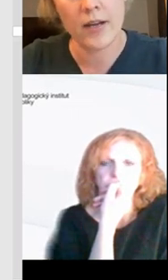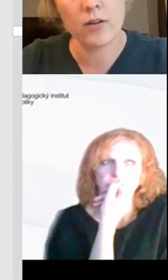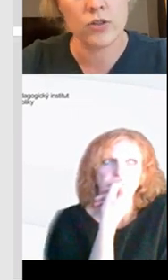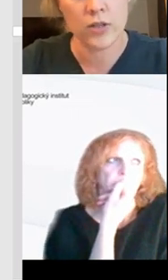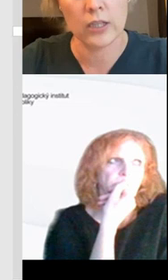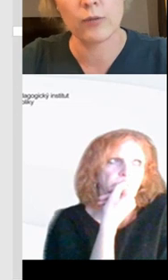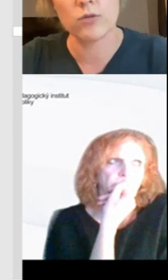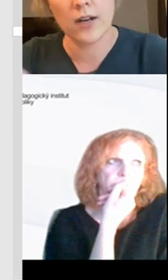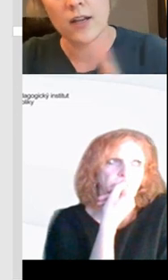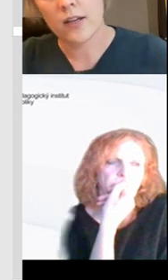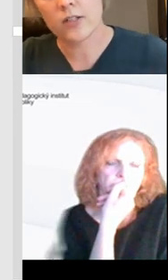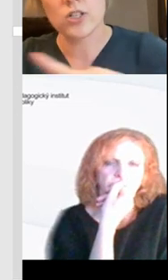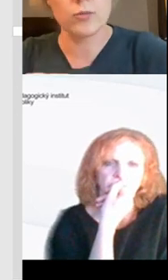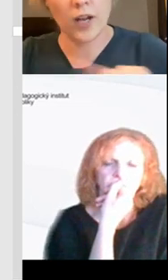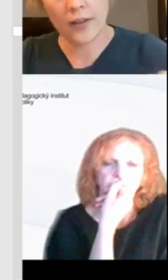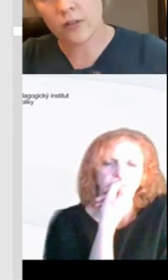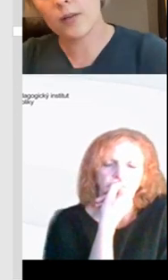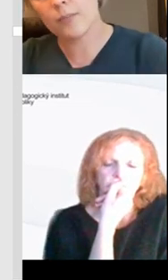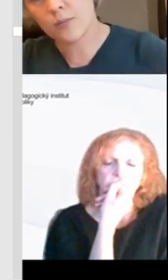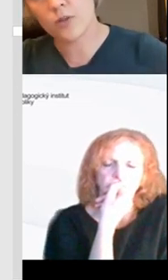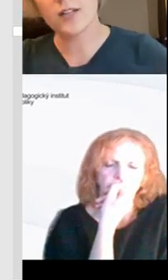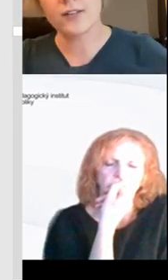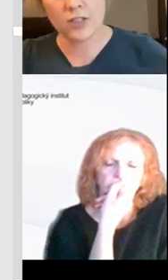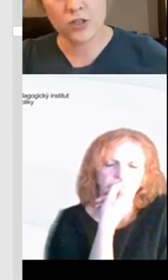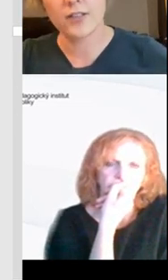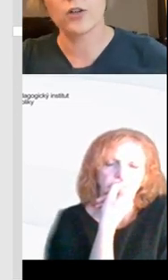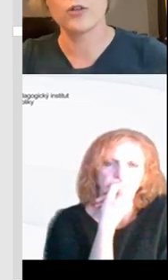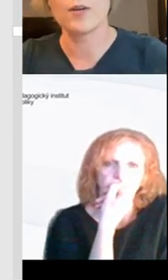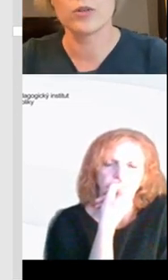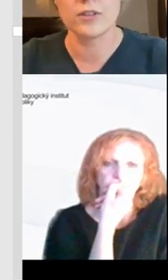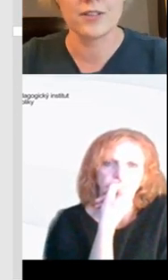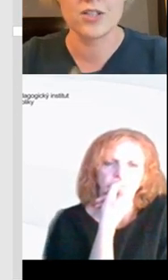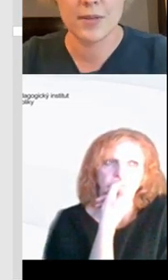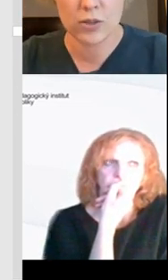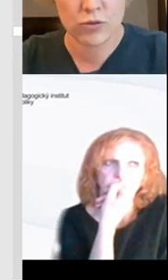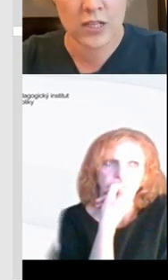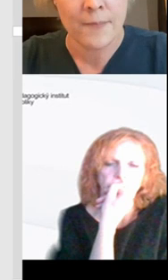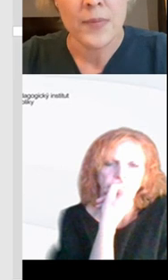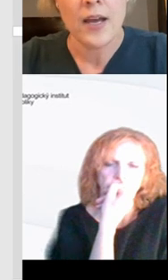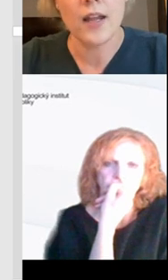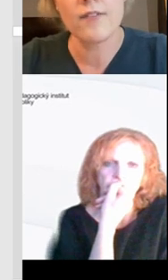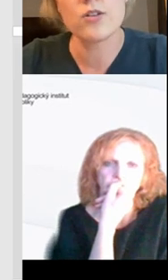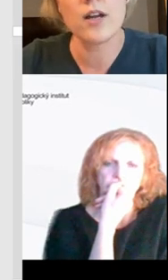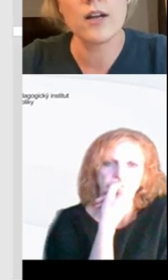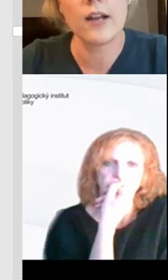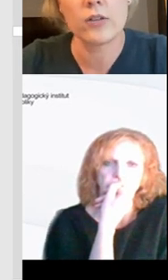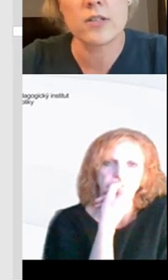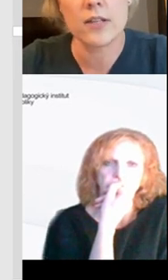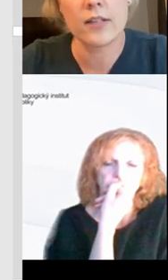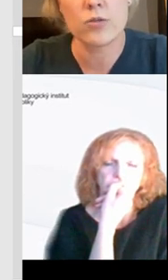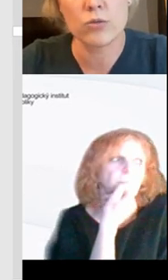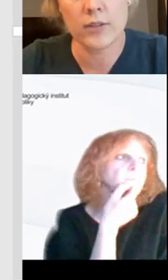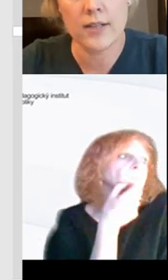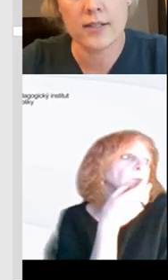Dokonce to vypadá jako knížka, ta dvoustrana. Když tam uděláte takový ten pohyb, co děláte v knížce, tak ono vám to i třeba zašustí. Ale většina